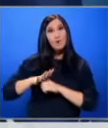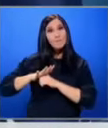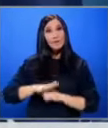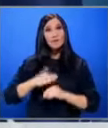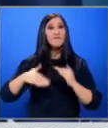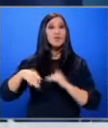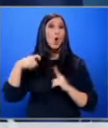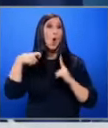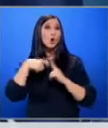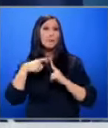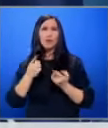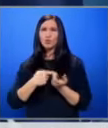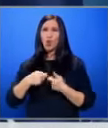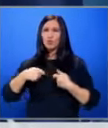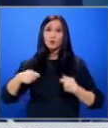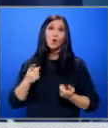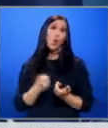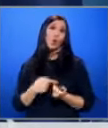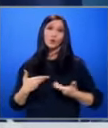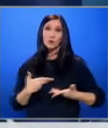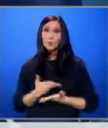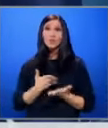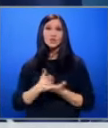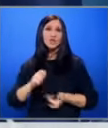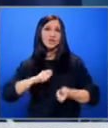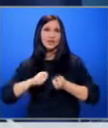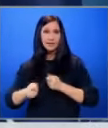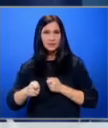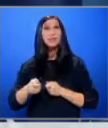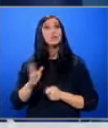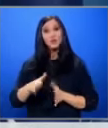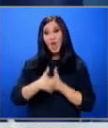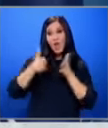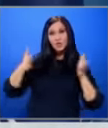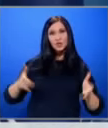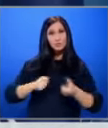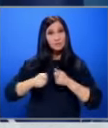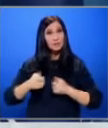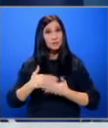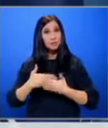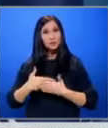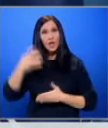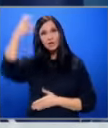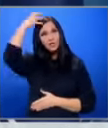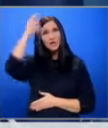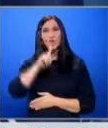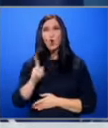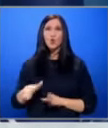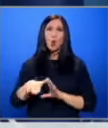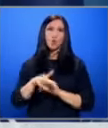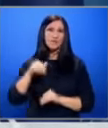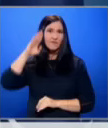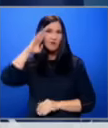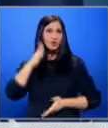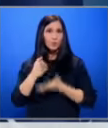си върху Кремл толкова дълго, колкото е необходимо чрез санкциите ни. Ще разширим санкциите и по отношение на държави, които отказват